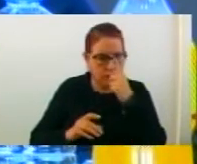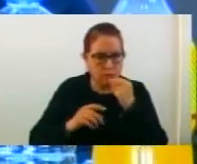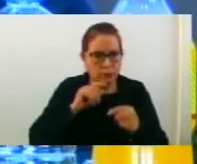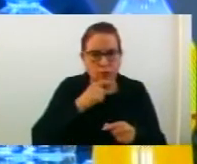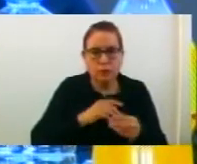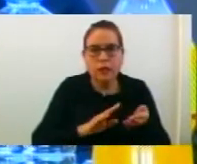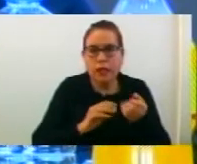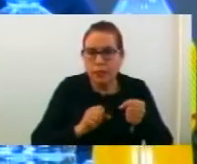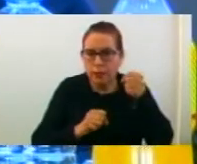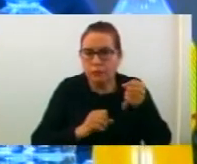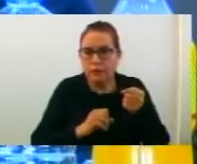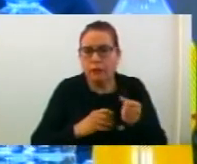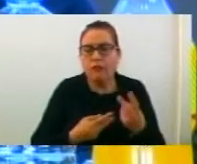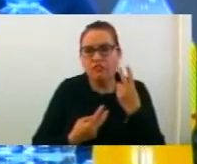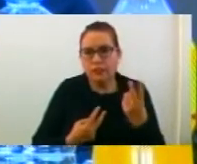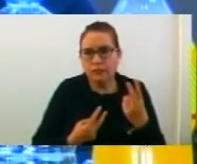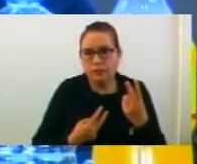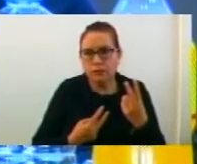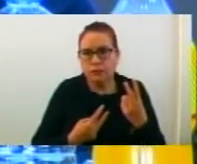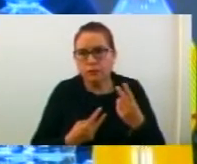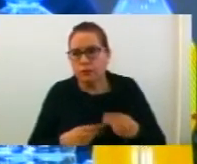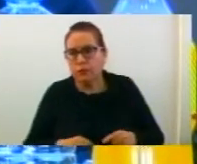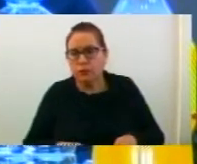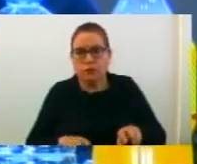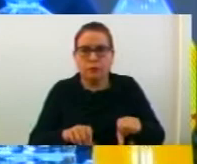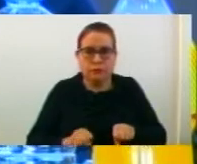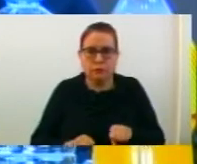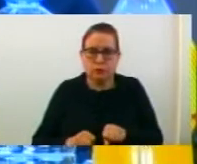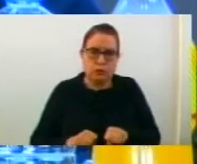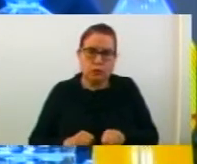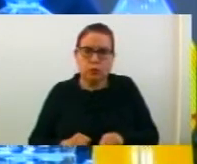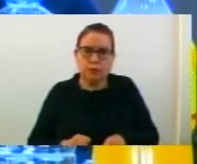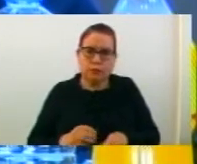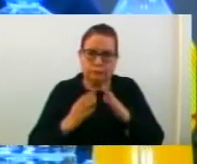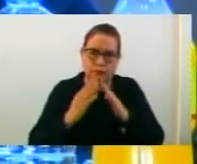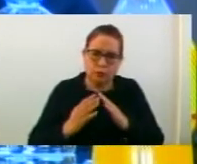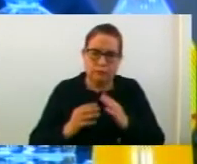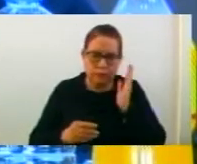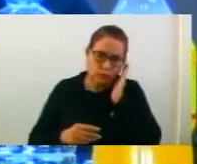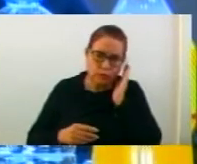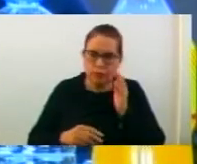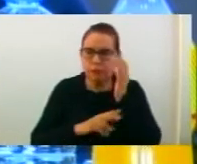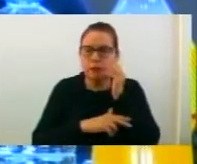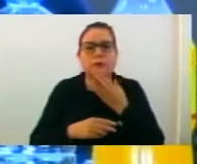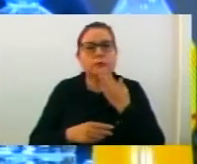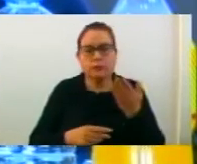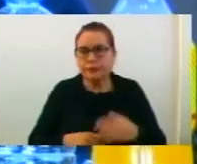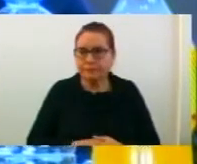ученички дом Димитар Влахов Струмица и за нивниот обфат во ученичкиот дом. Бе благодарам.